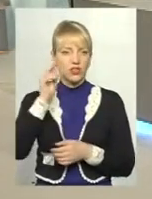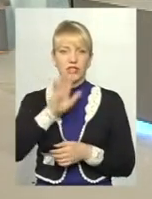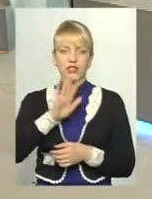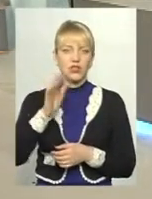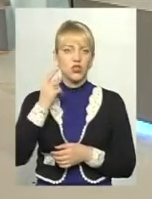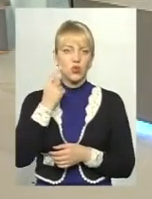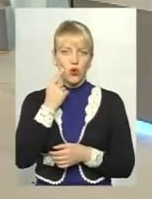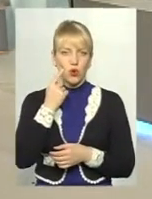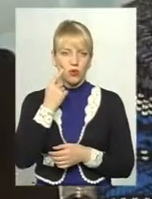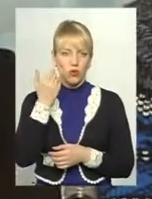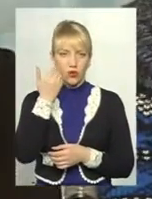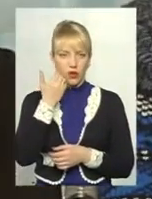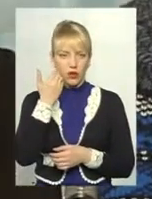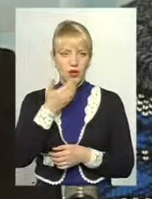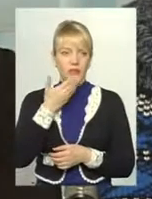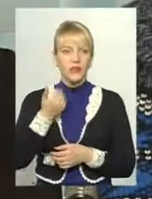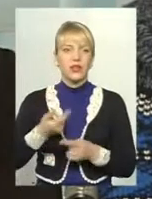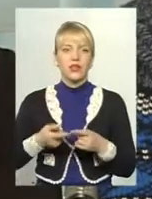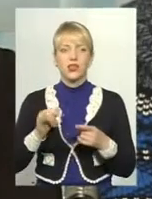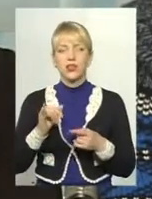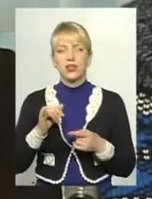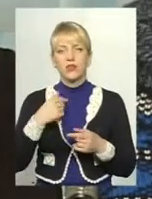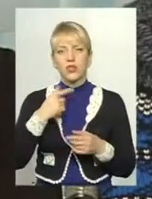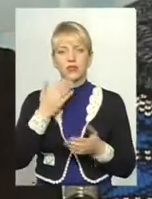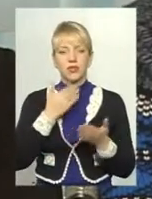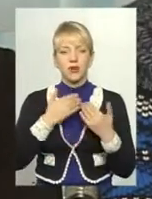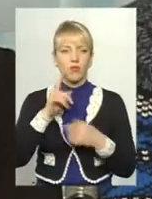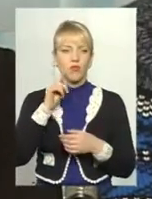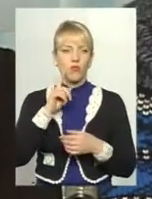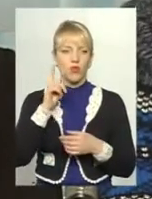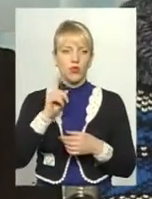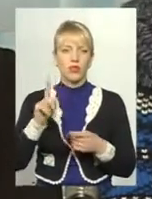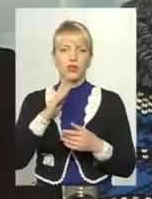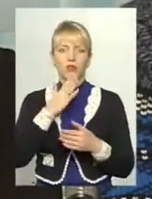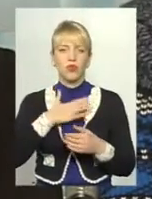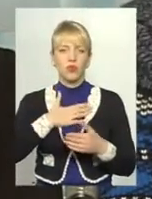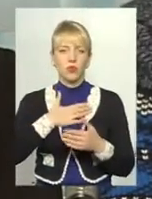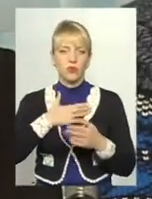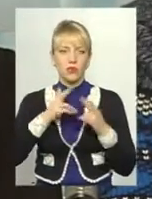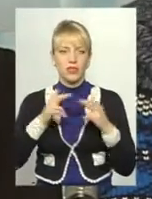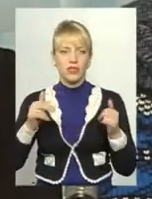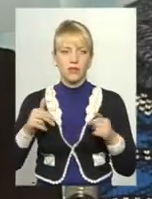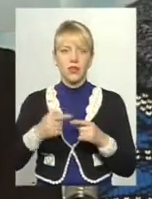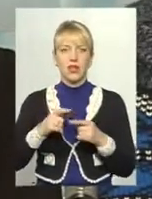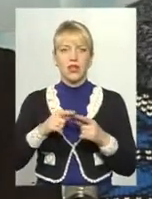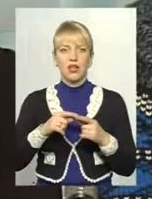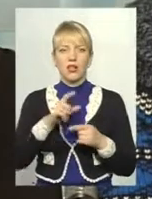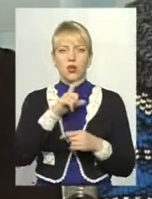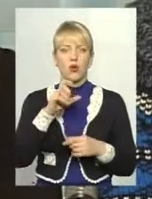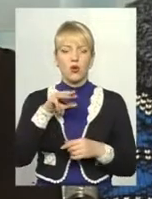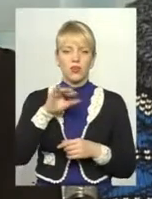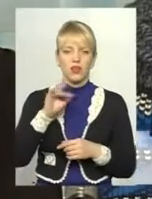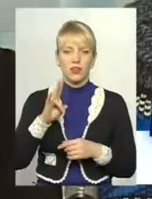і дивитись. Мене часто запитують, особливо молоді студенти, які мої замки улюблені. Я завжди говорю, що зовні – це хотим,